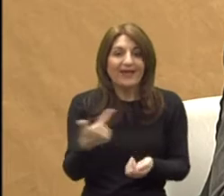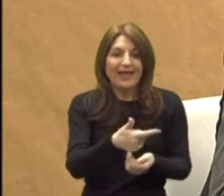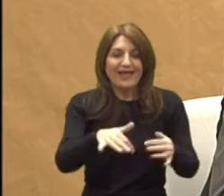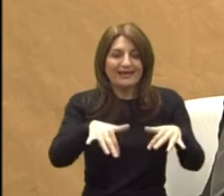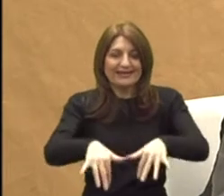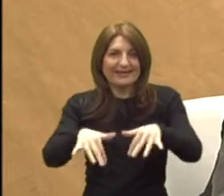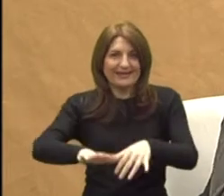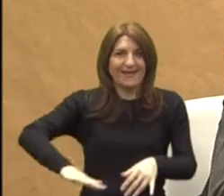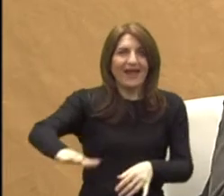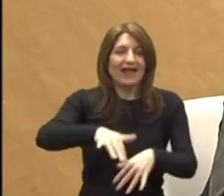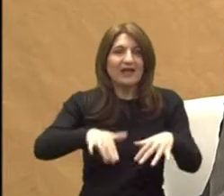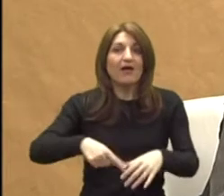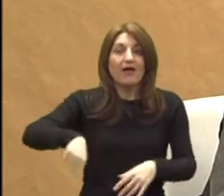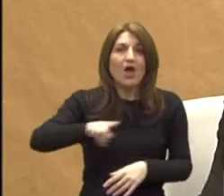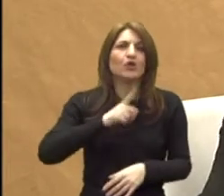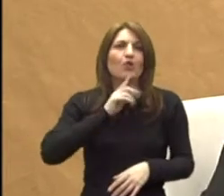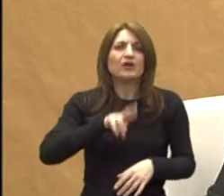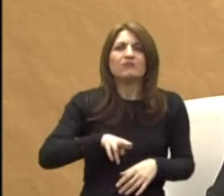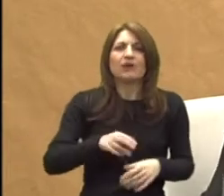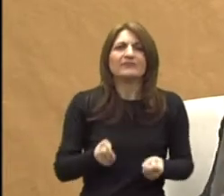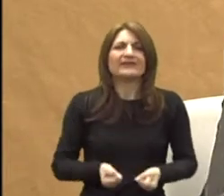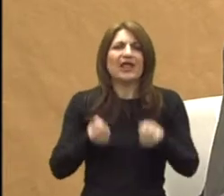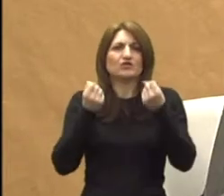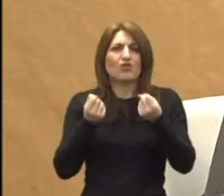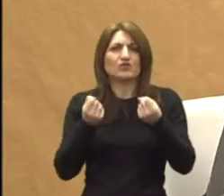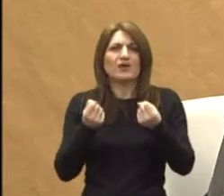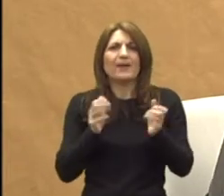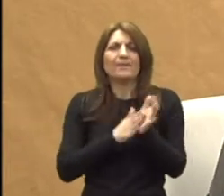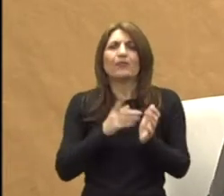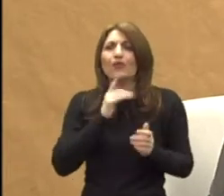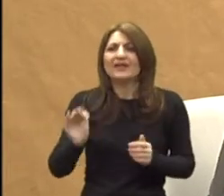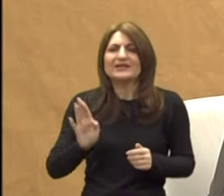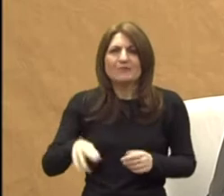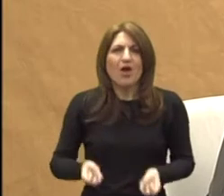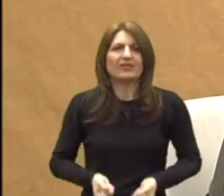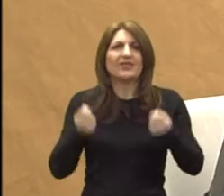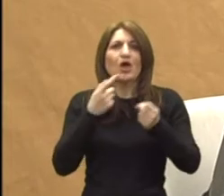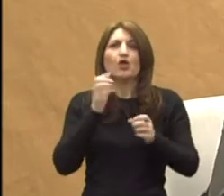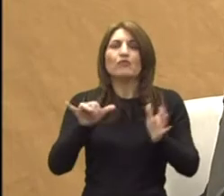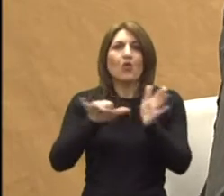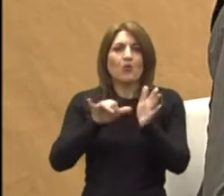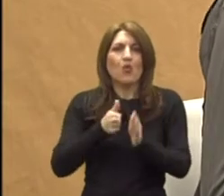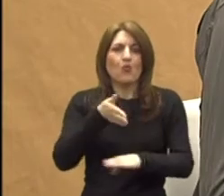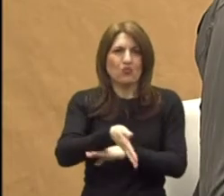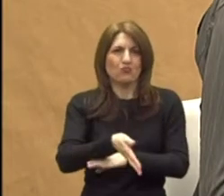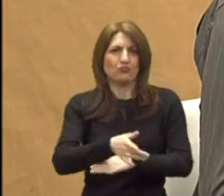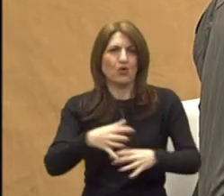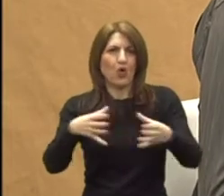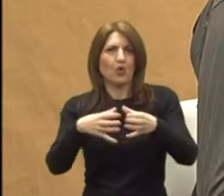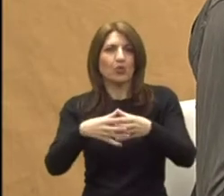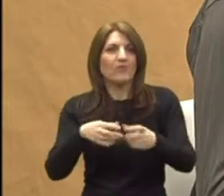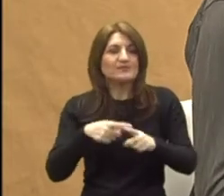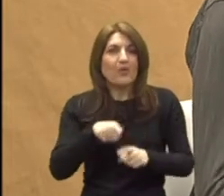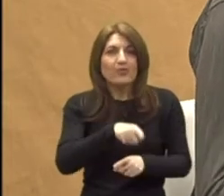interakciju. I jedne i druge kod naše djece sviškoćama. Zašto je, recimo, dobro da djece sviškoćama bude uključeno rednu skupinu? Jer on kroz igru usvaja